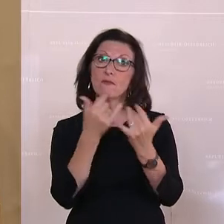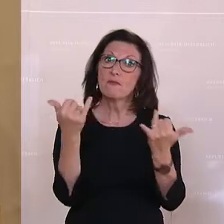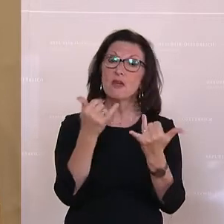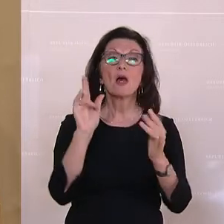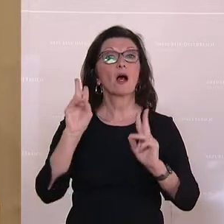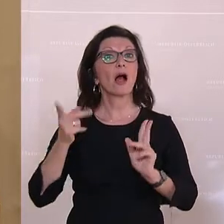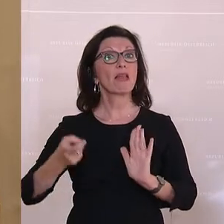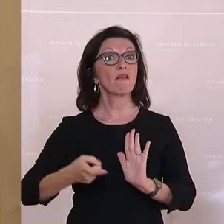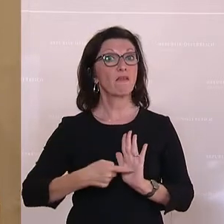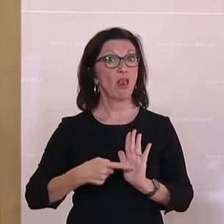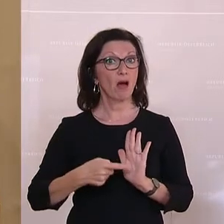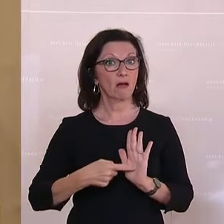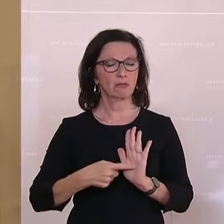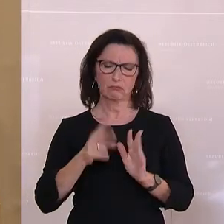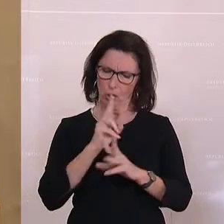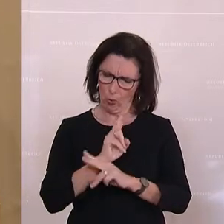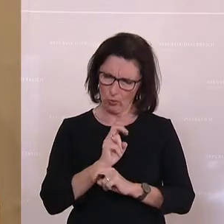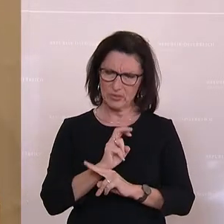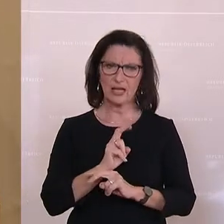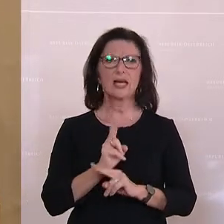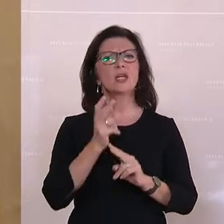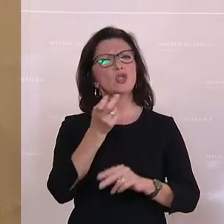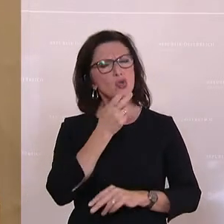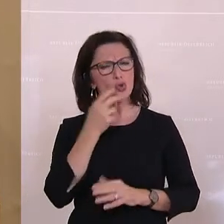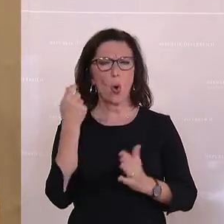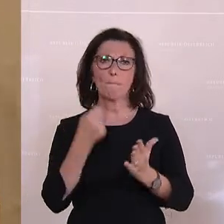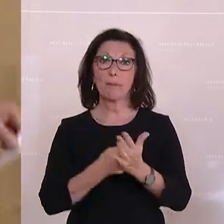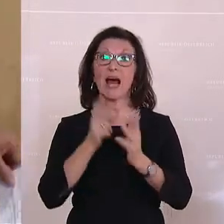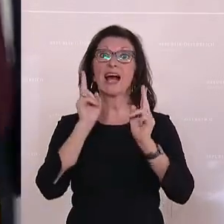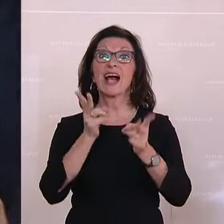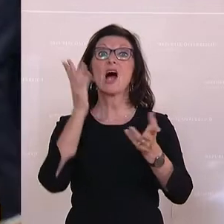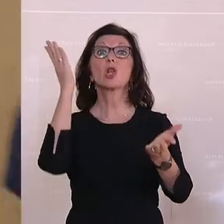verlangen. Man kann in Österreich den Strompreis regeln.